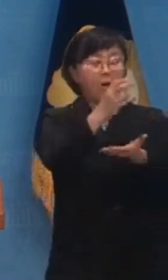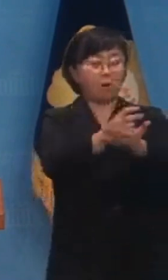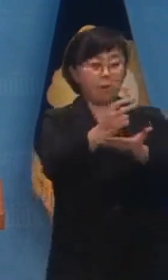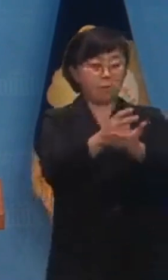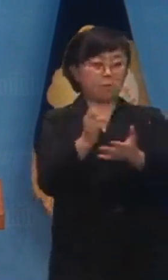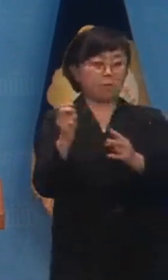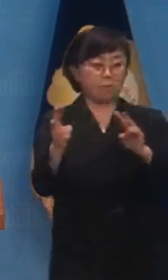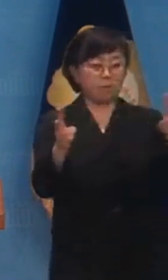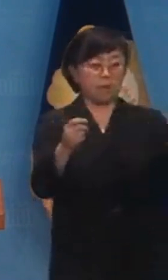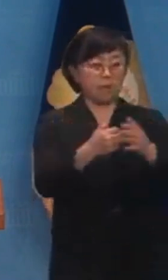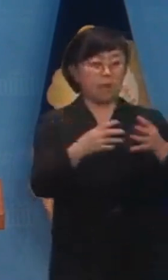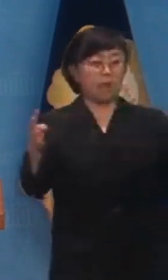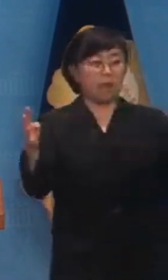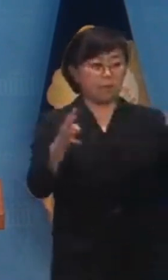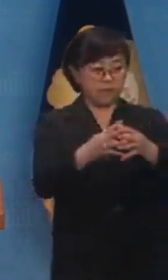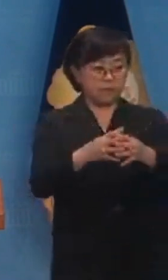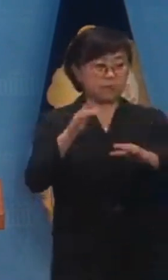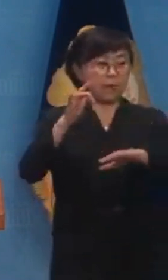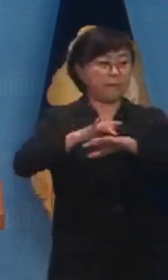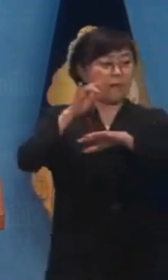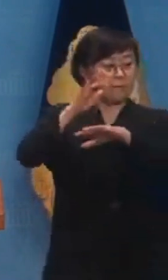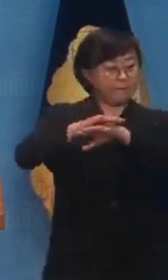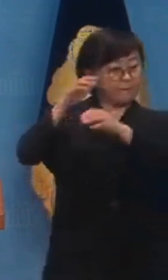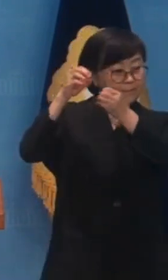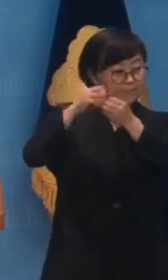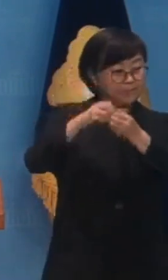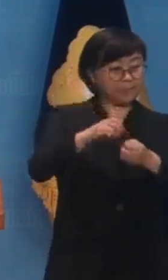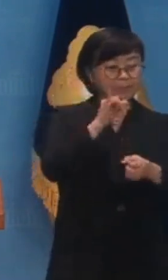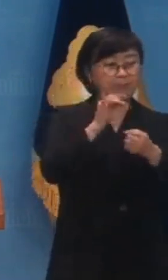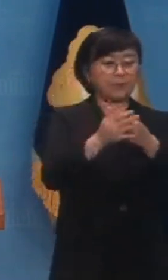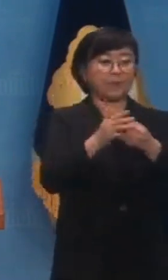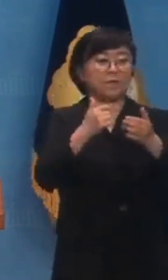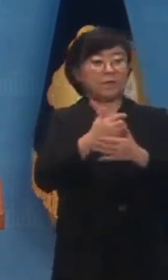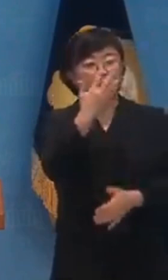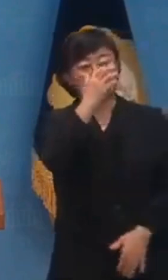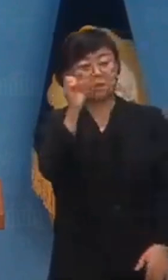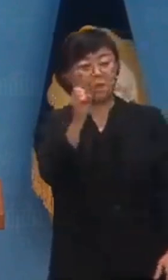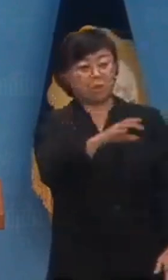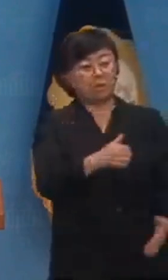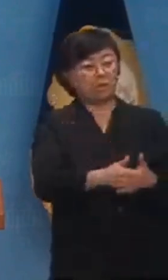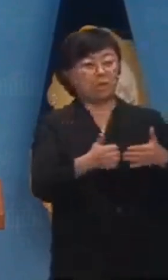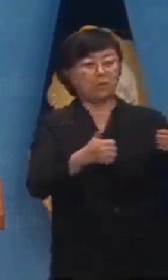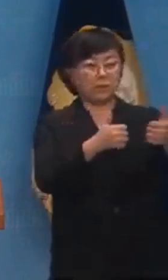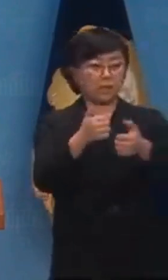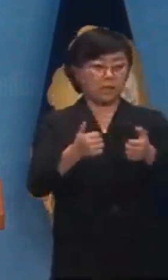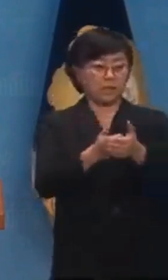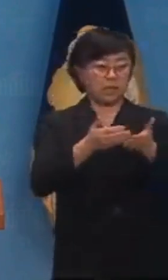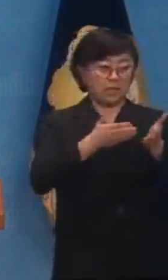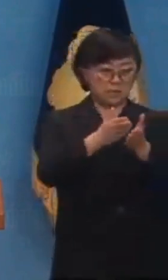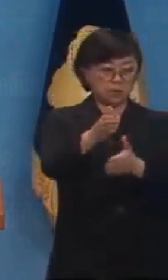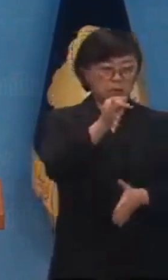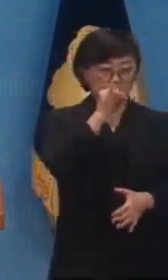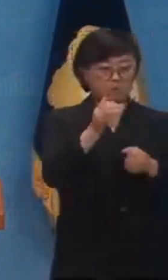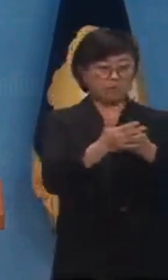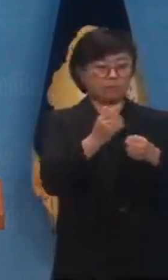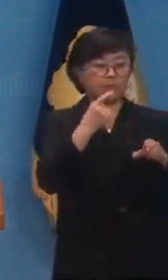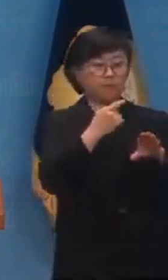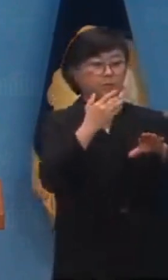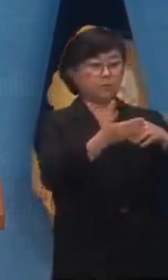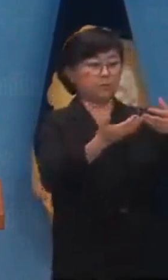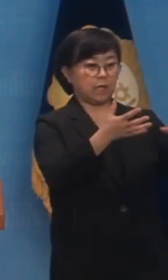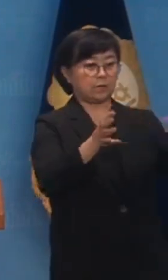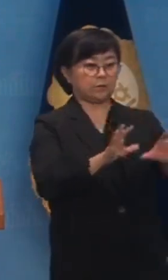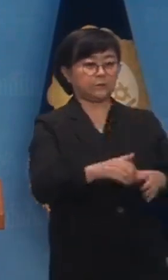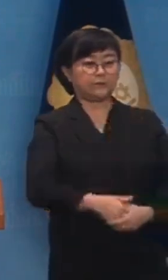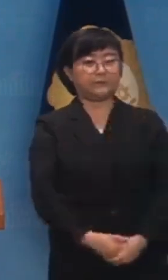그간 여야 합의 처리가 관행이었지만 이 관행마저 무시해가며 본회의에서 강행 처리한 민주당입니다.